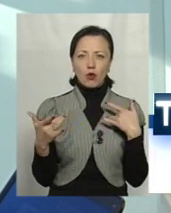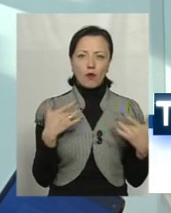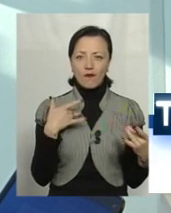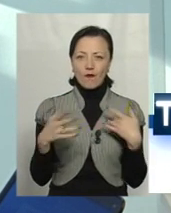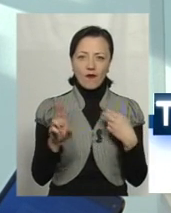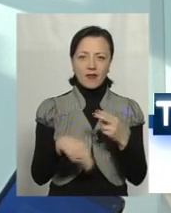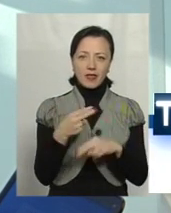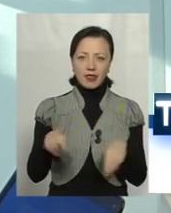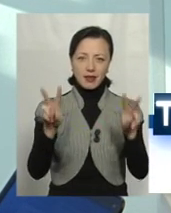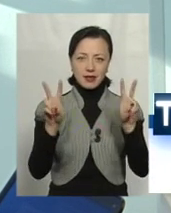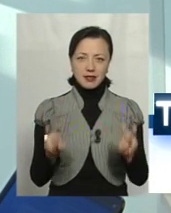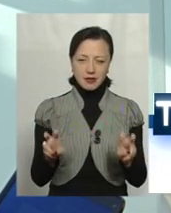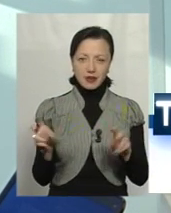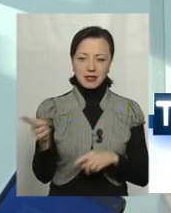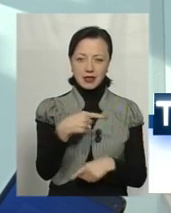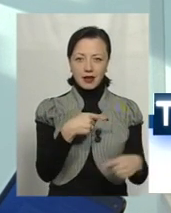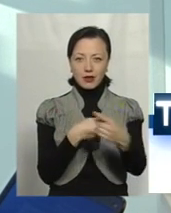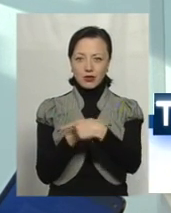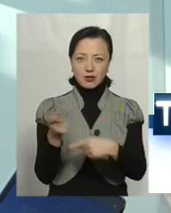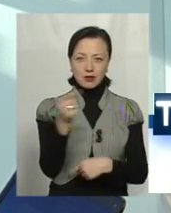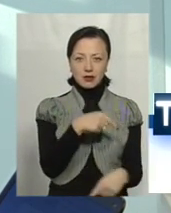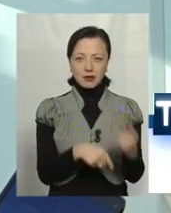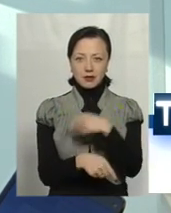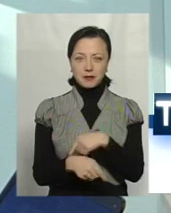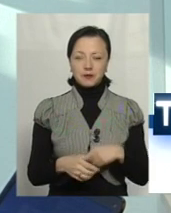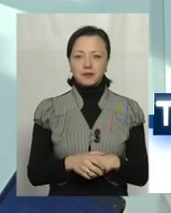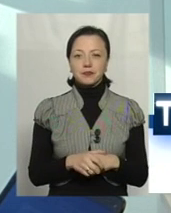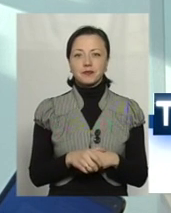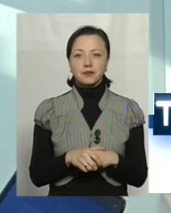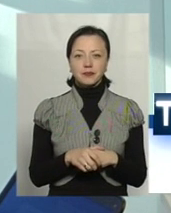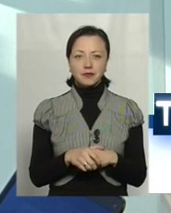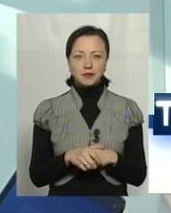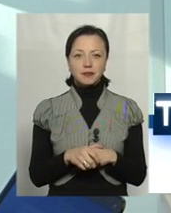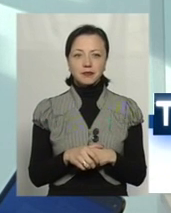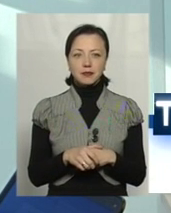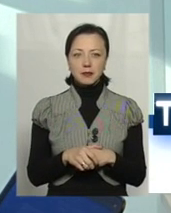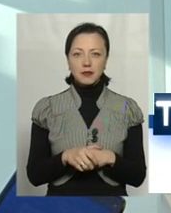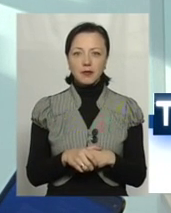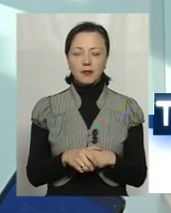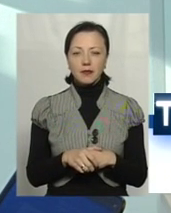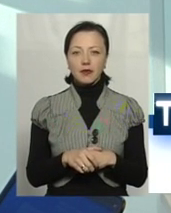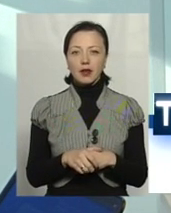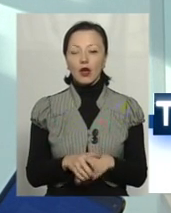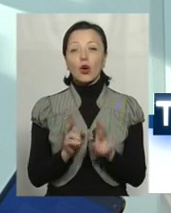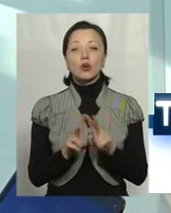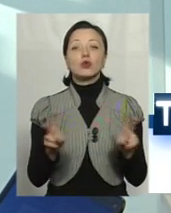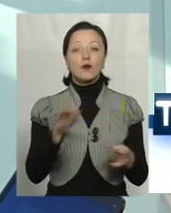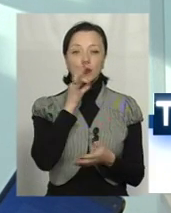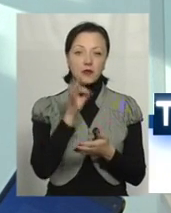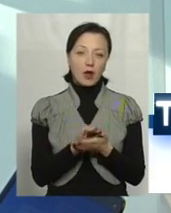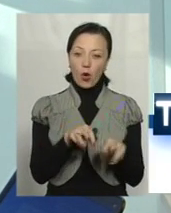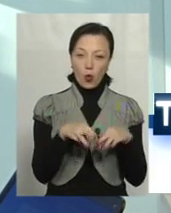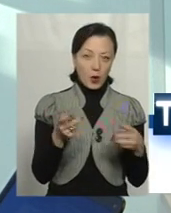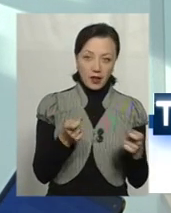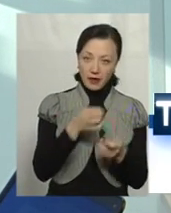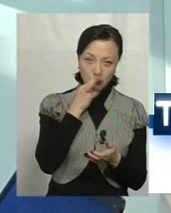Називається стріличники. Один на одного переводять стрілки. Так? Тобто хто відповідає? Уряд